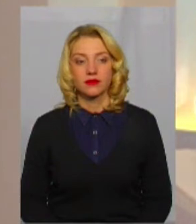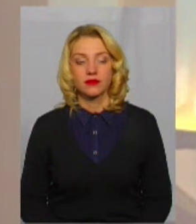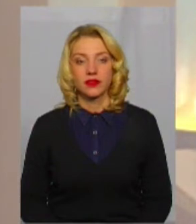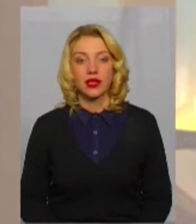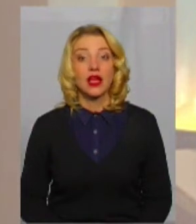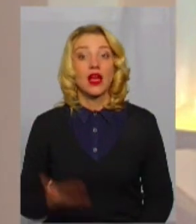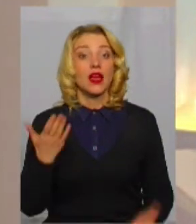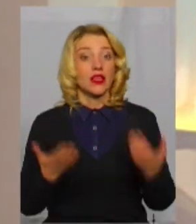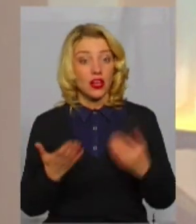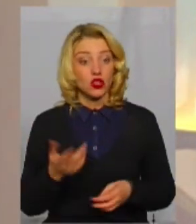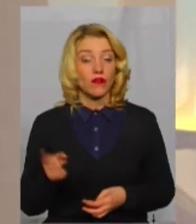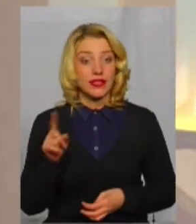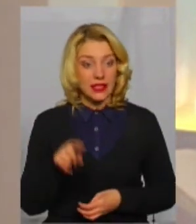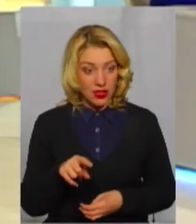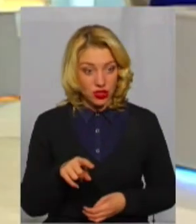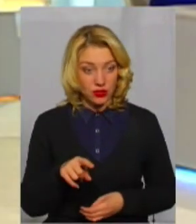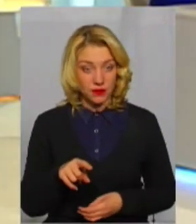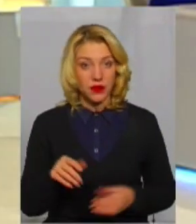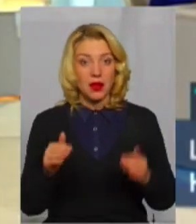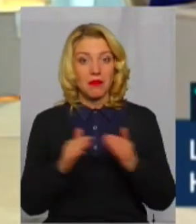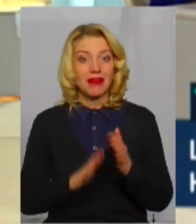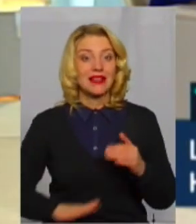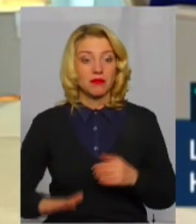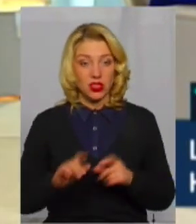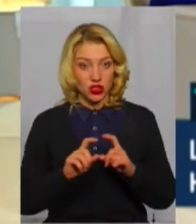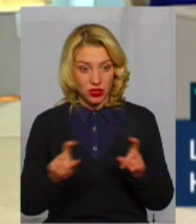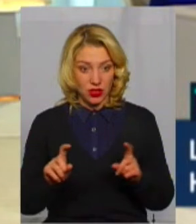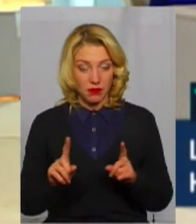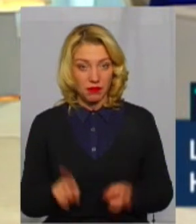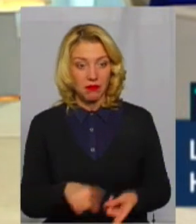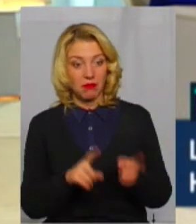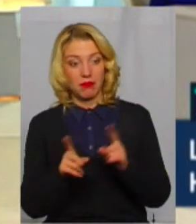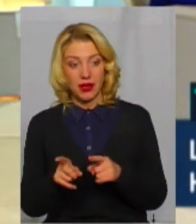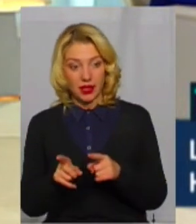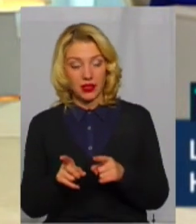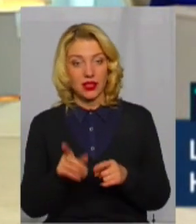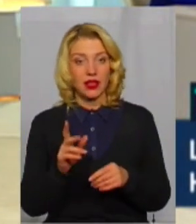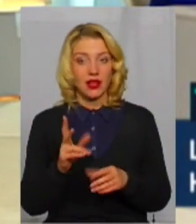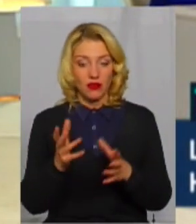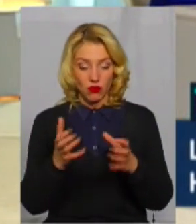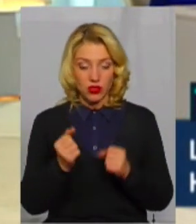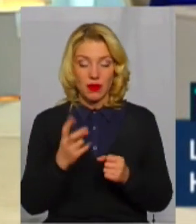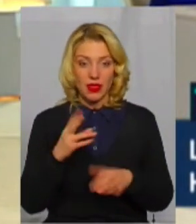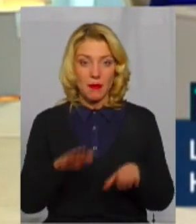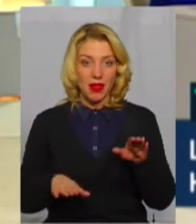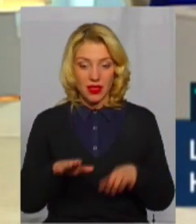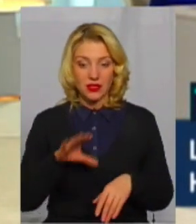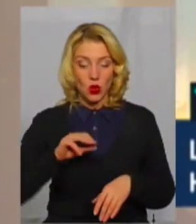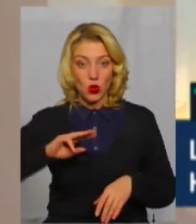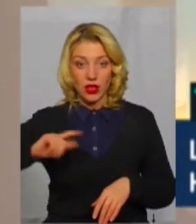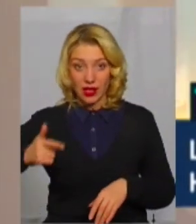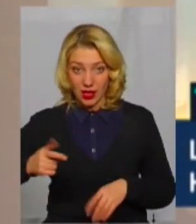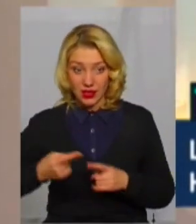Якщо все ж приміщення перейде, візьме на баланс ОТГ, приміщення,